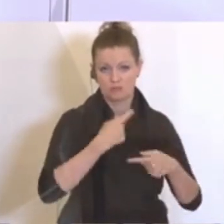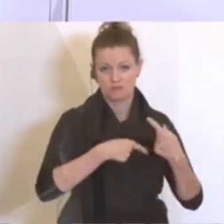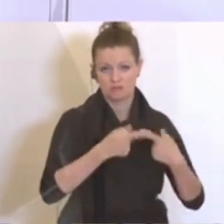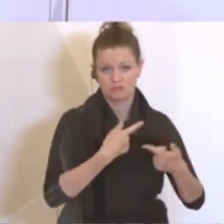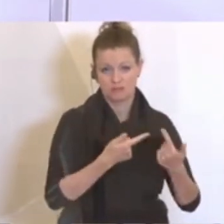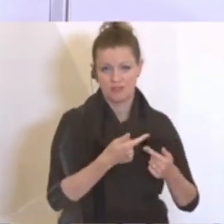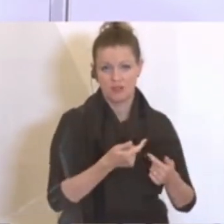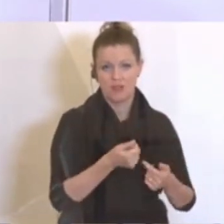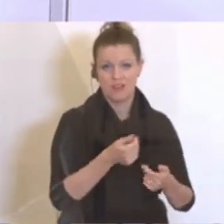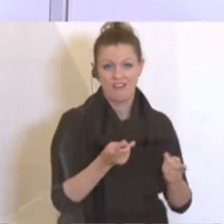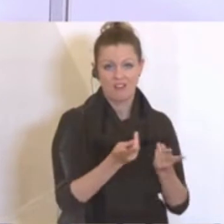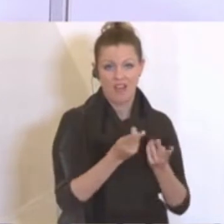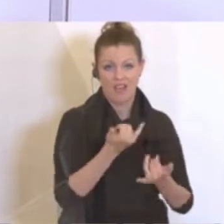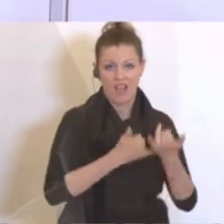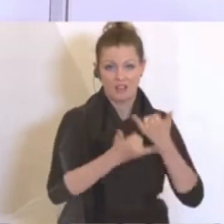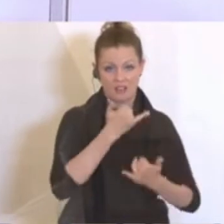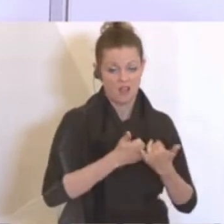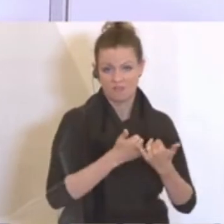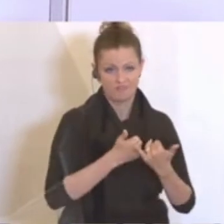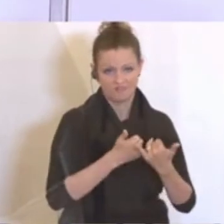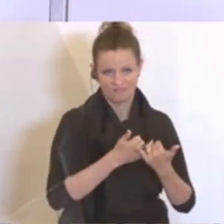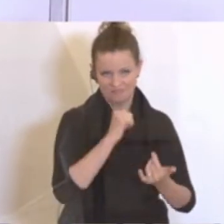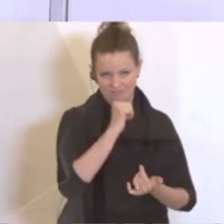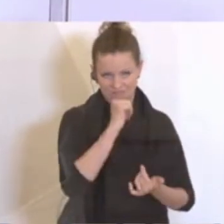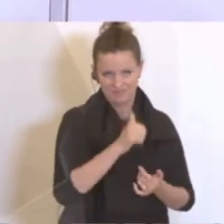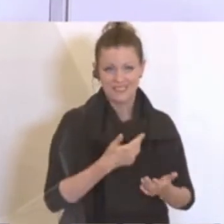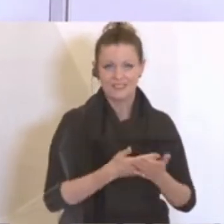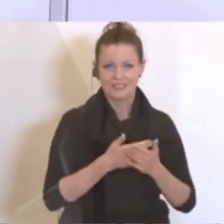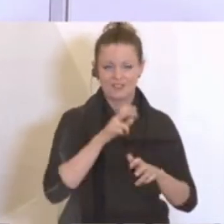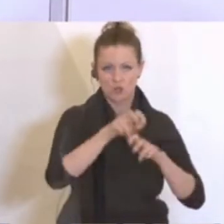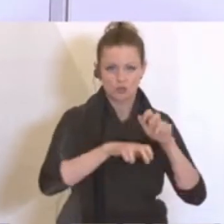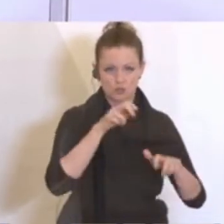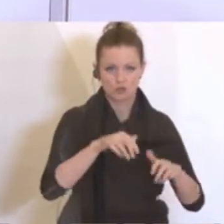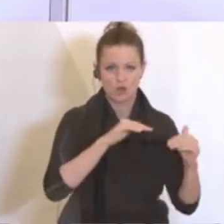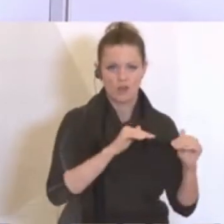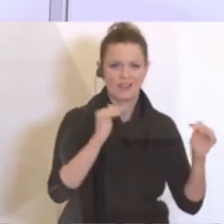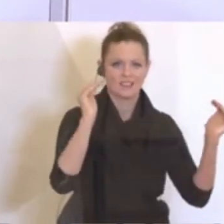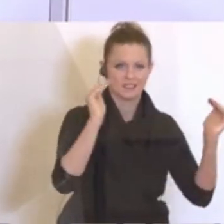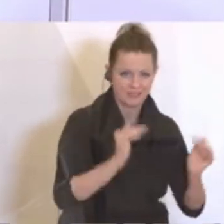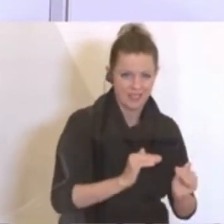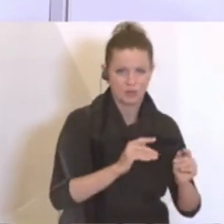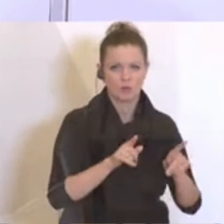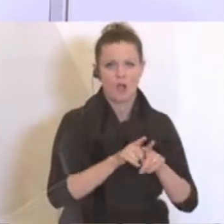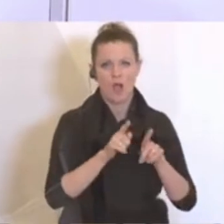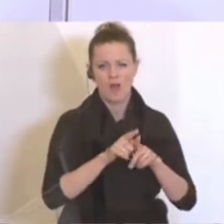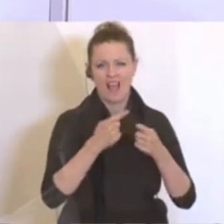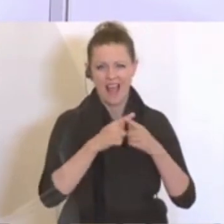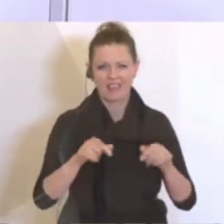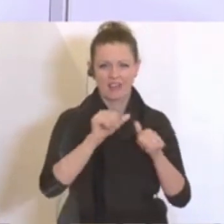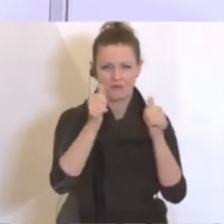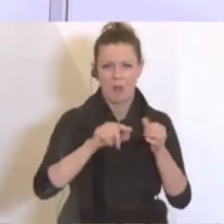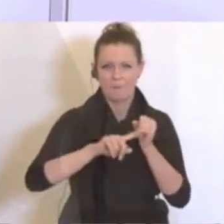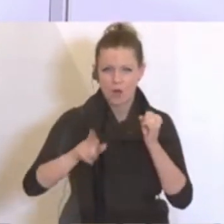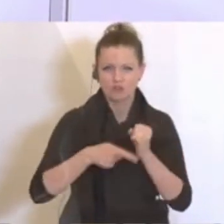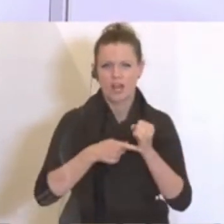wird, den sie vor einem Jahr hatten. Daher müssen wir mit Steuersenkungen, mit anderen Formen der Pauschalierung und